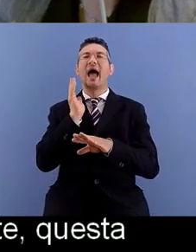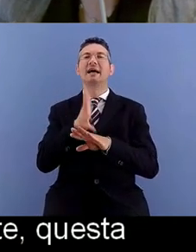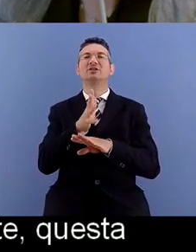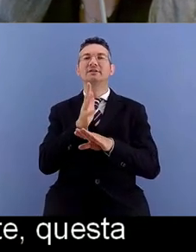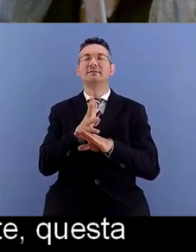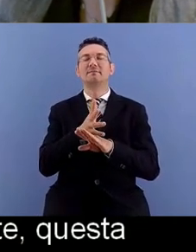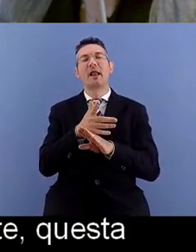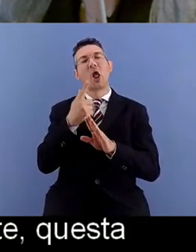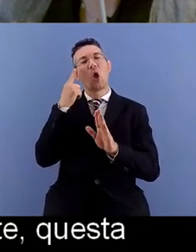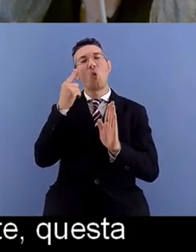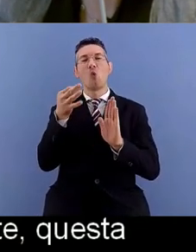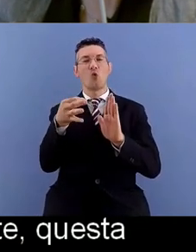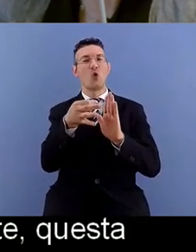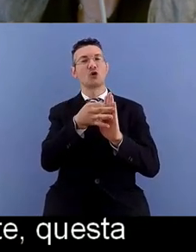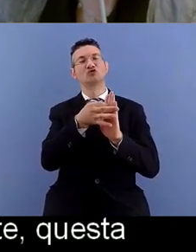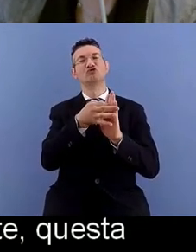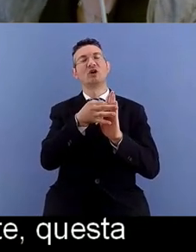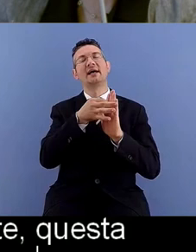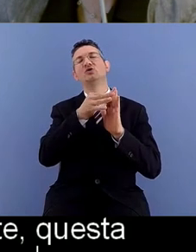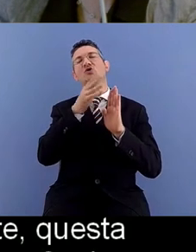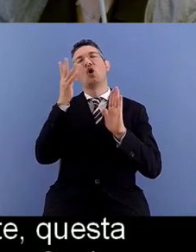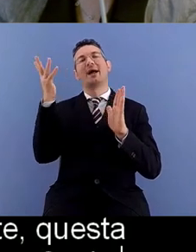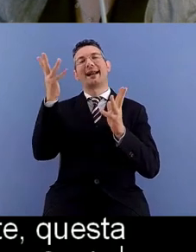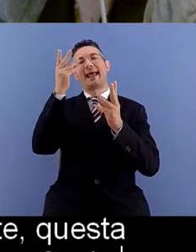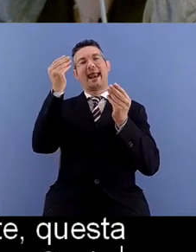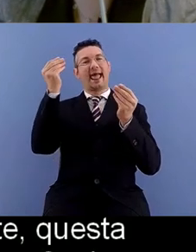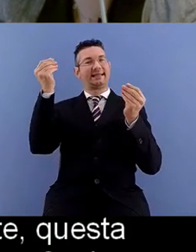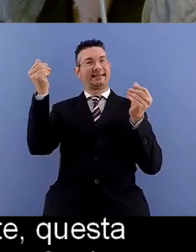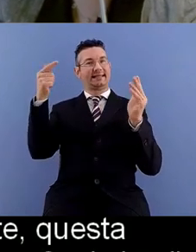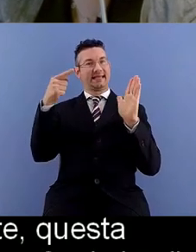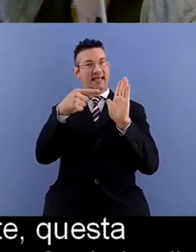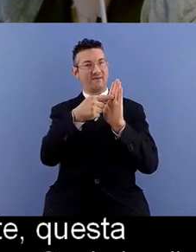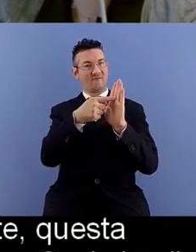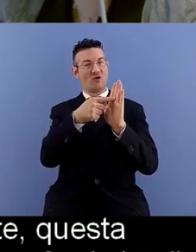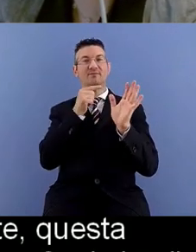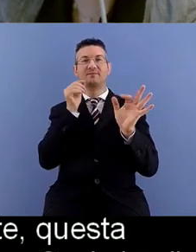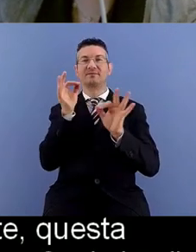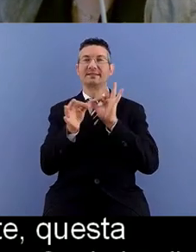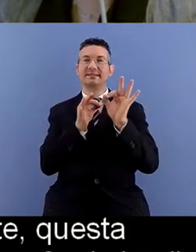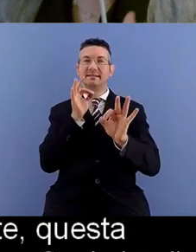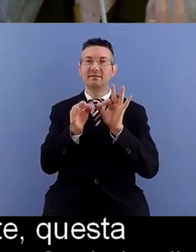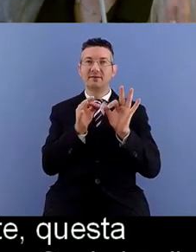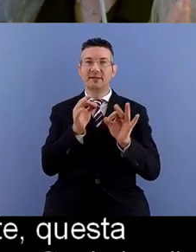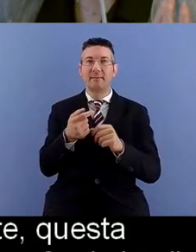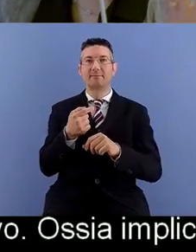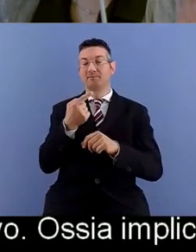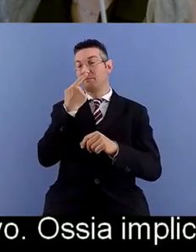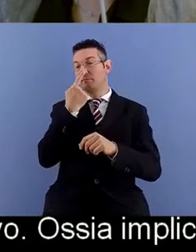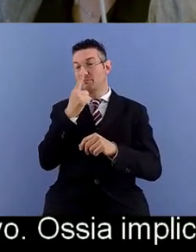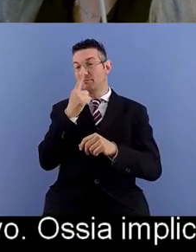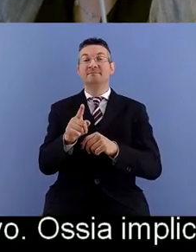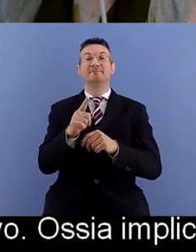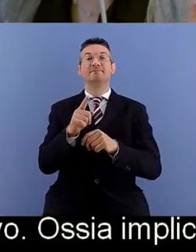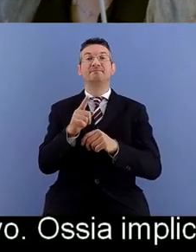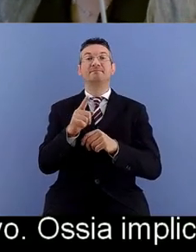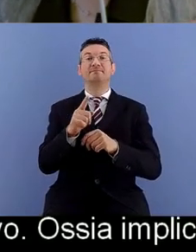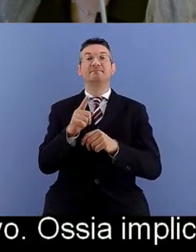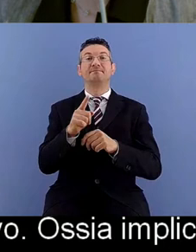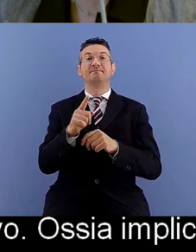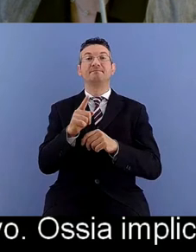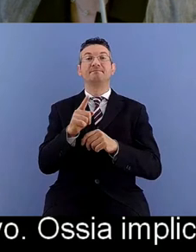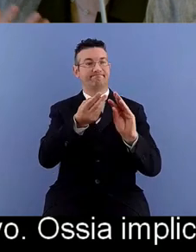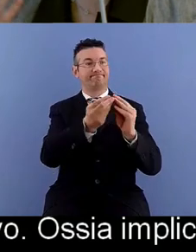relativo ossia implica problemi che sono legati agli artefatti all